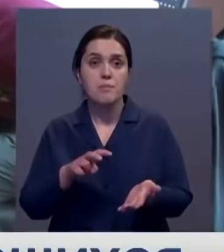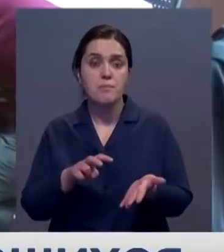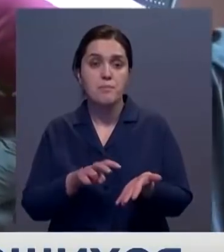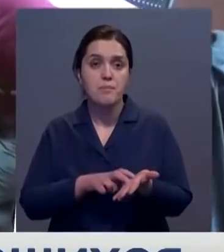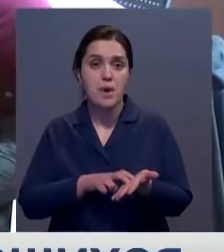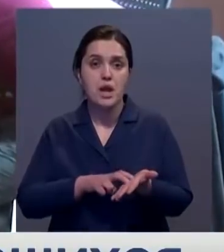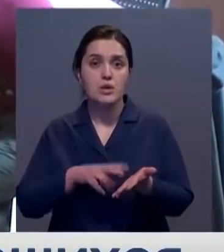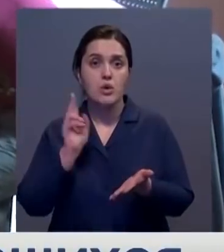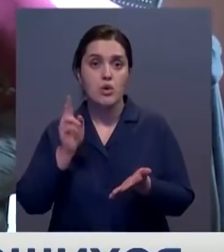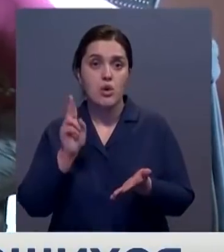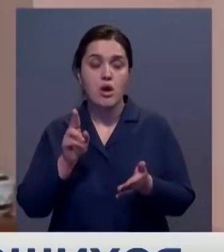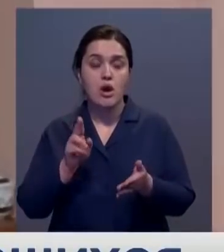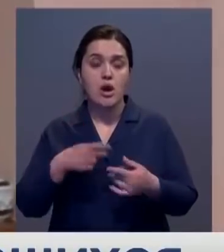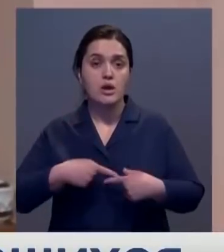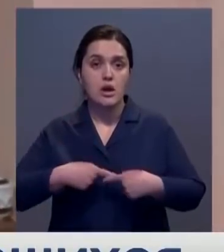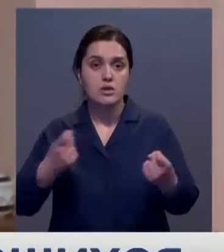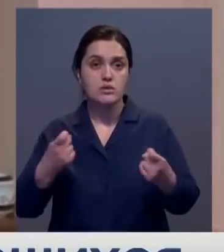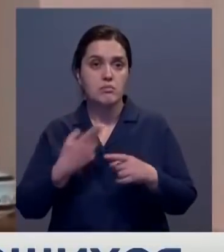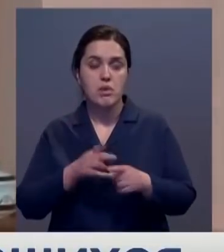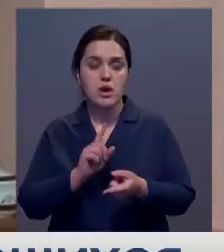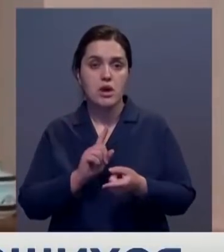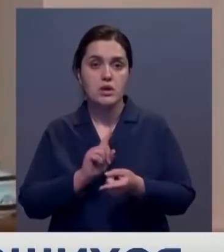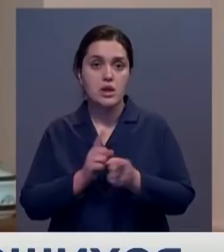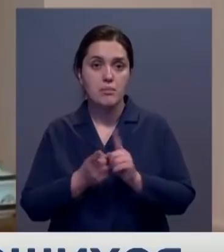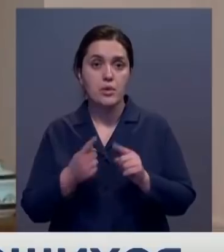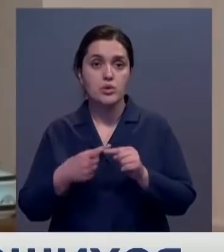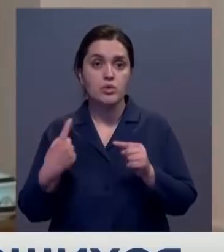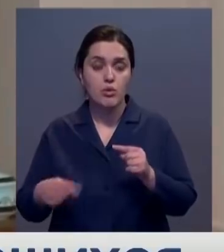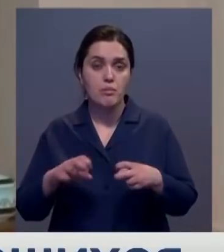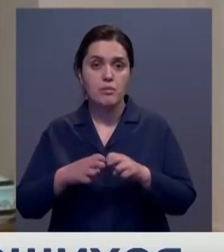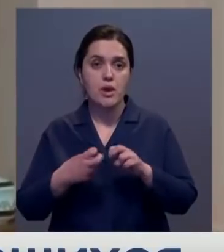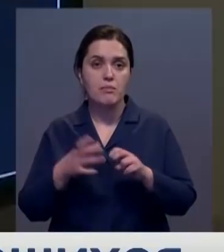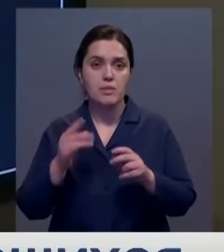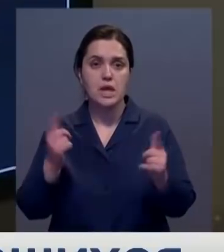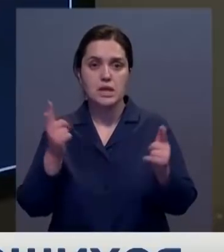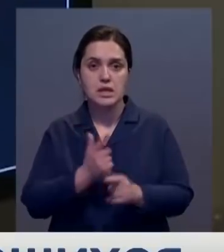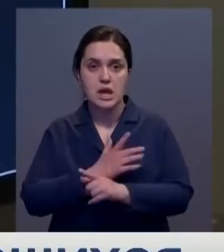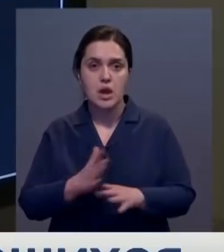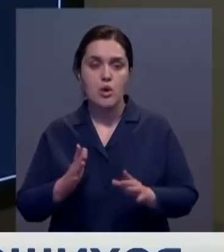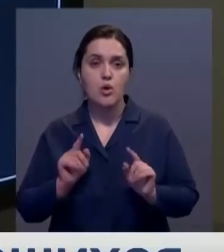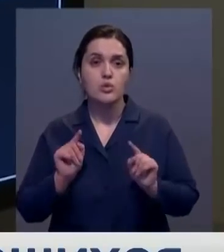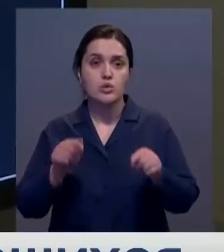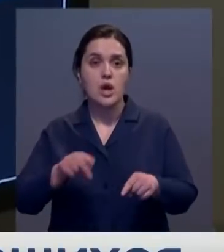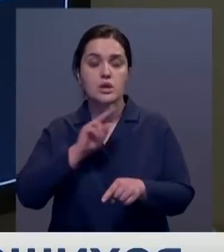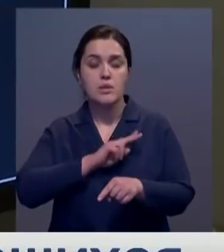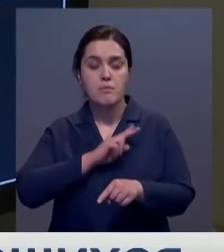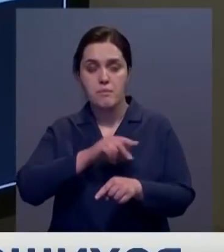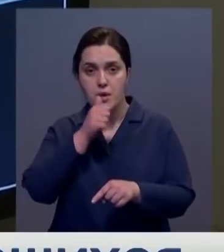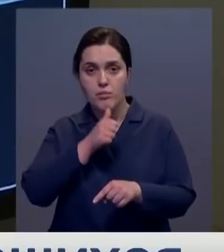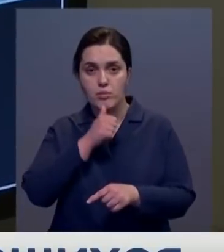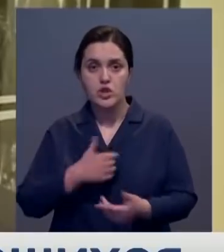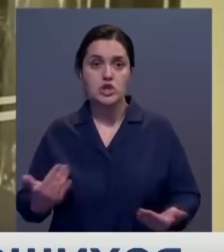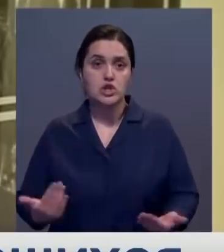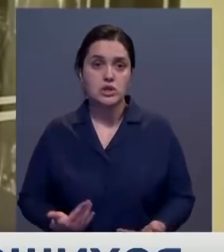владельцев номеров. Однако столкнулись с другой проблемой. Единицы соглашались устроиться на работу и попробовать жить в четырех